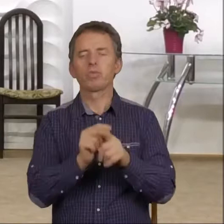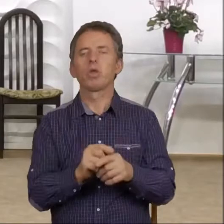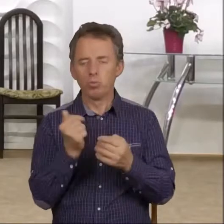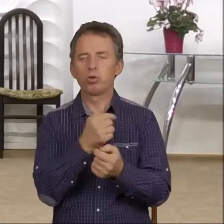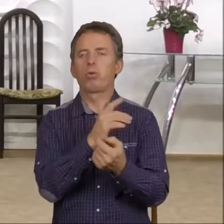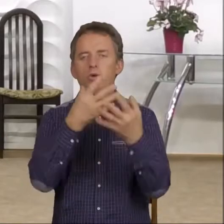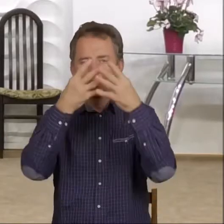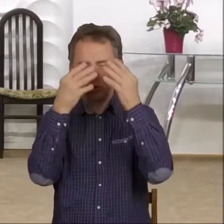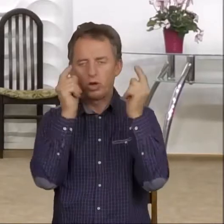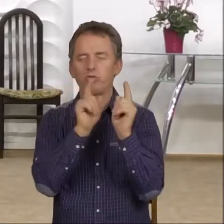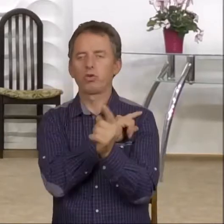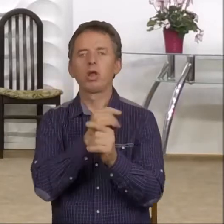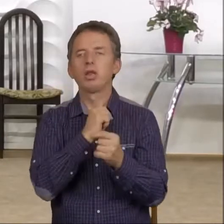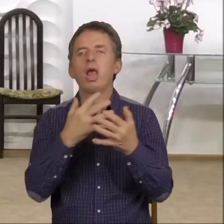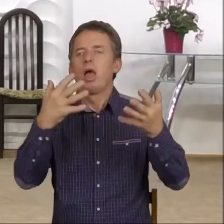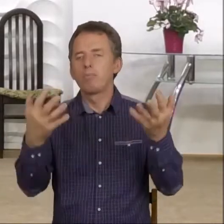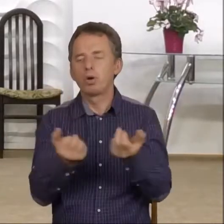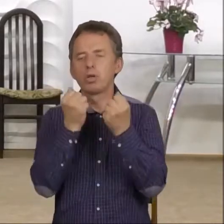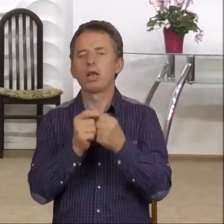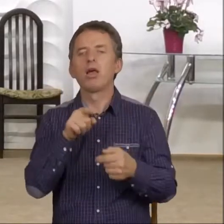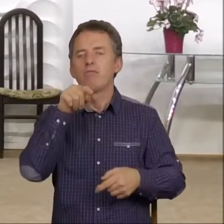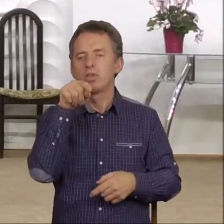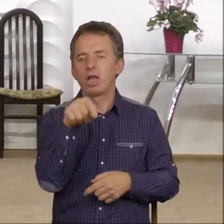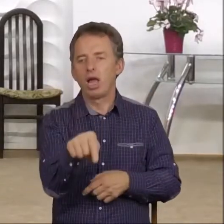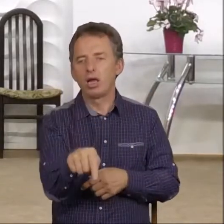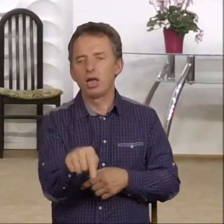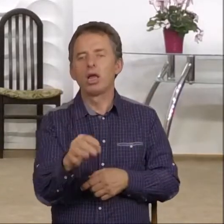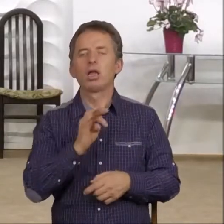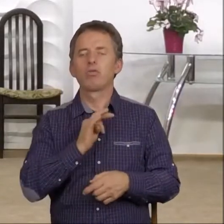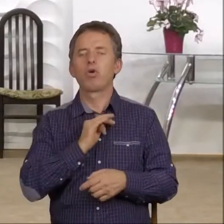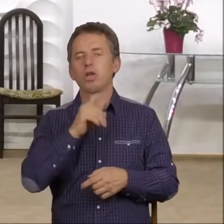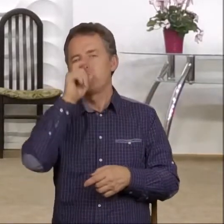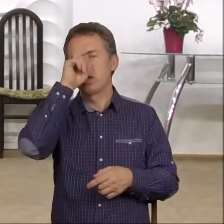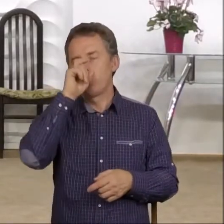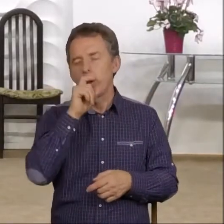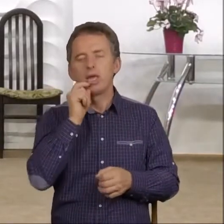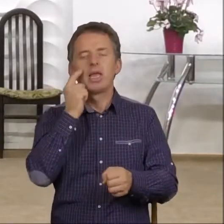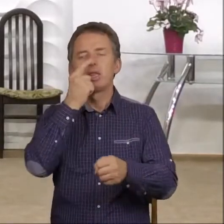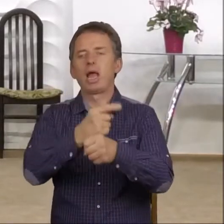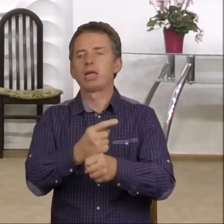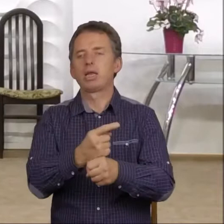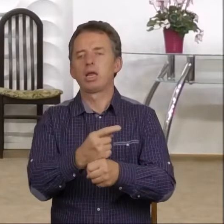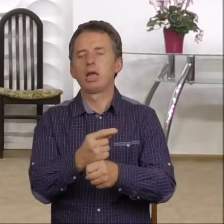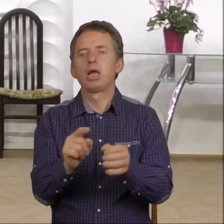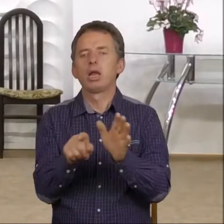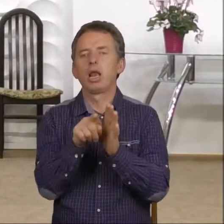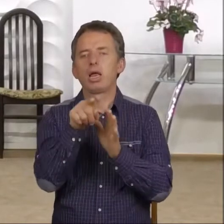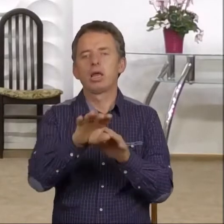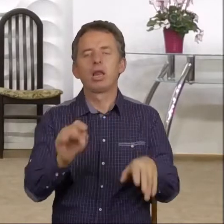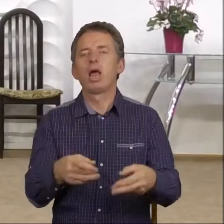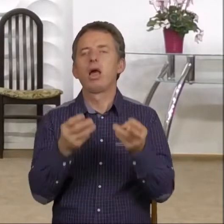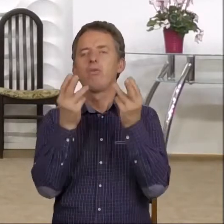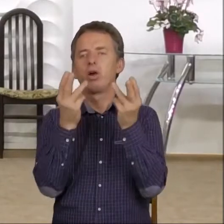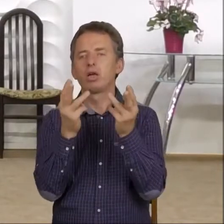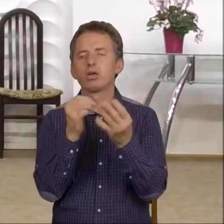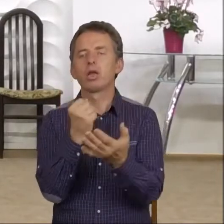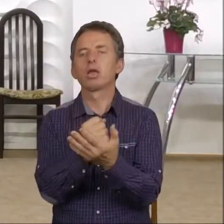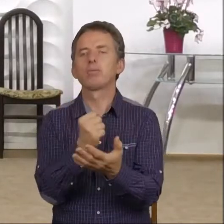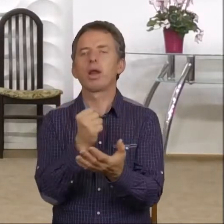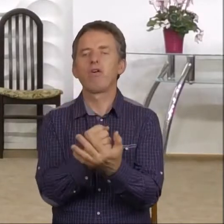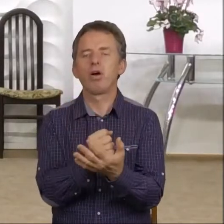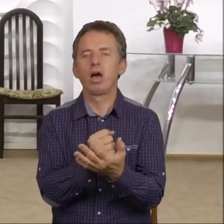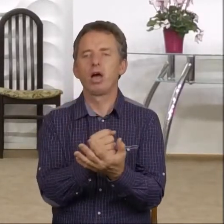żebyśmy nie podjęli wtedy złej decyzji. Dlatego najważniejszą kwestią